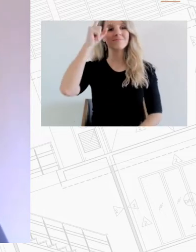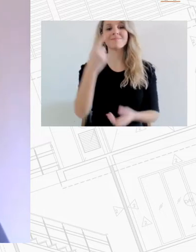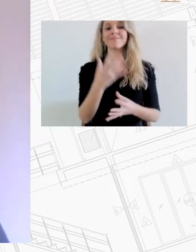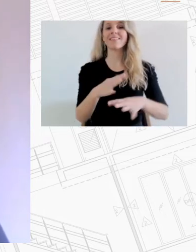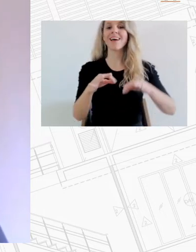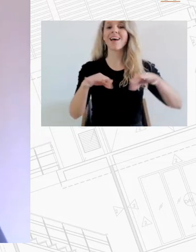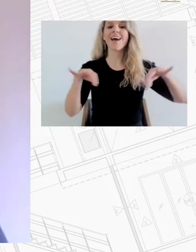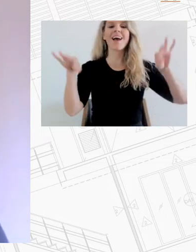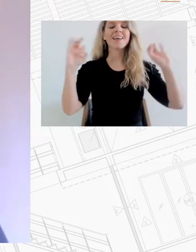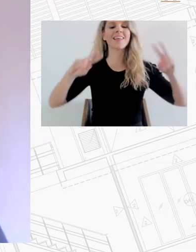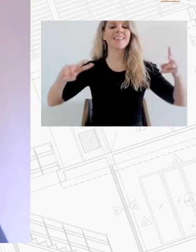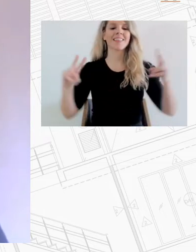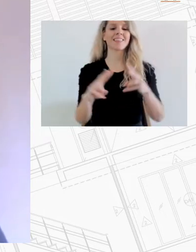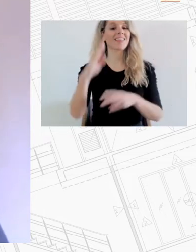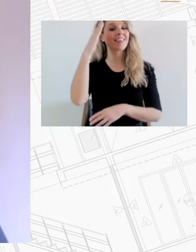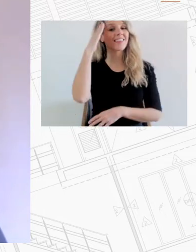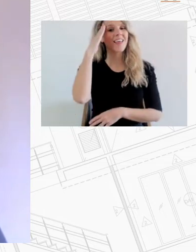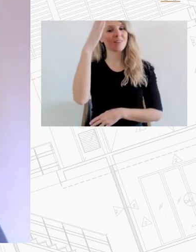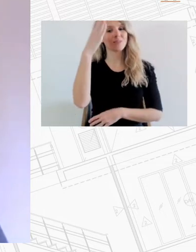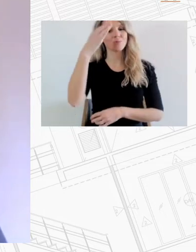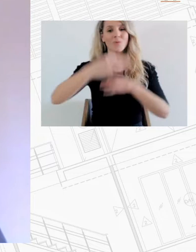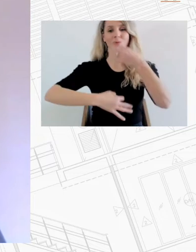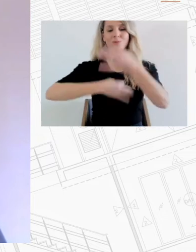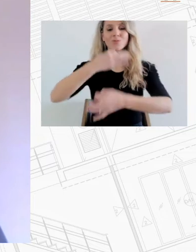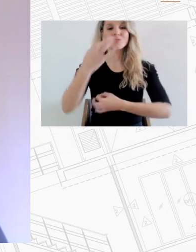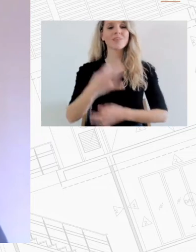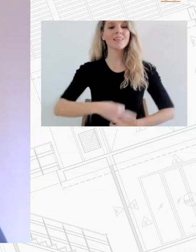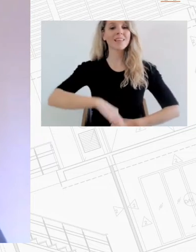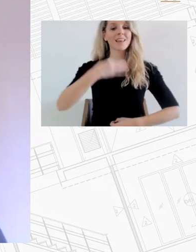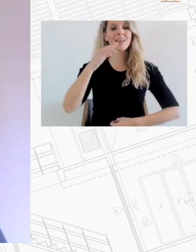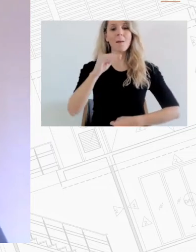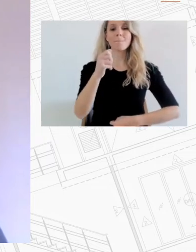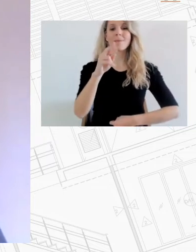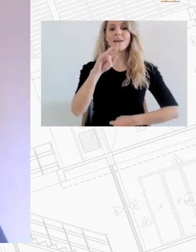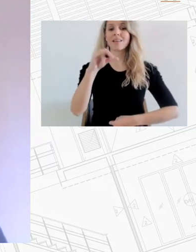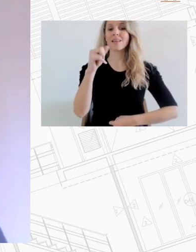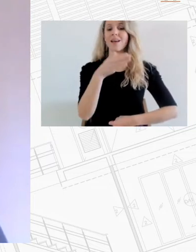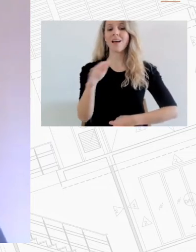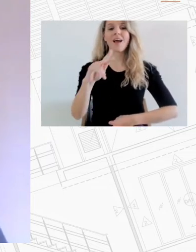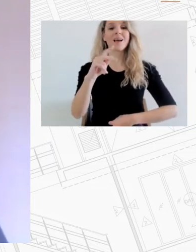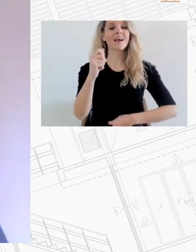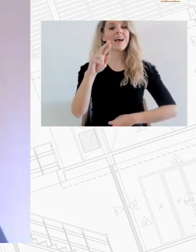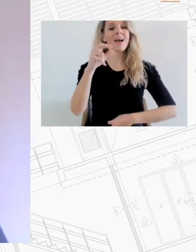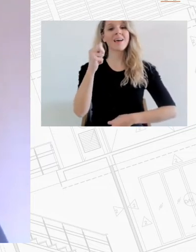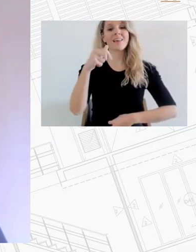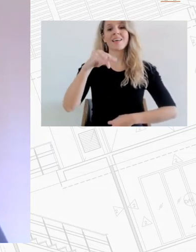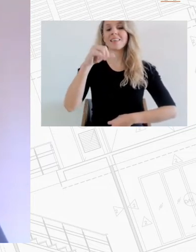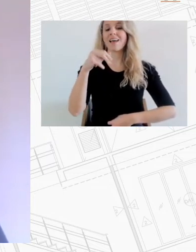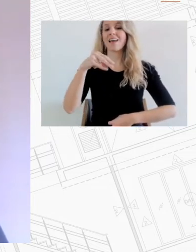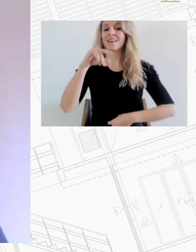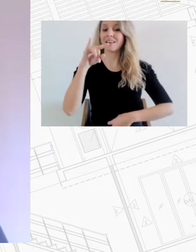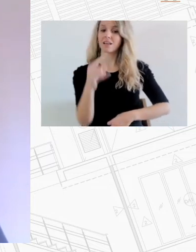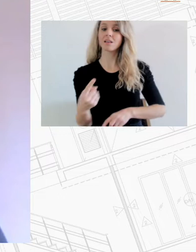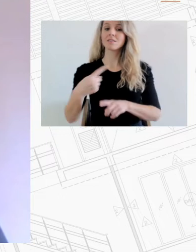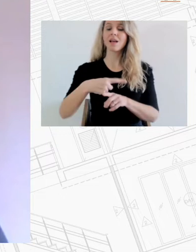σύντομο χαιρετισμό διάρκειας πέντε λεπτών από την κυρία Μαρία Καραγιάννη, δημορχοπολιτισμού και τουρισμού του Δήμου Θεσσαλονίκης και